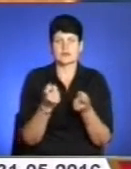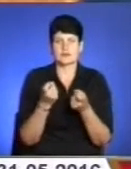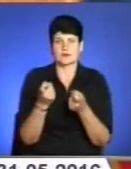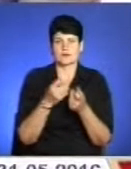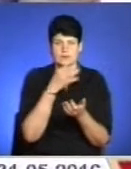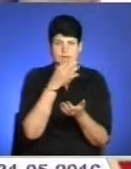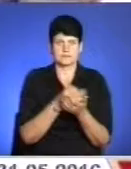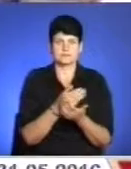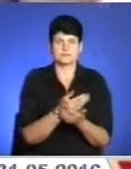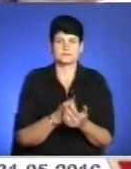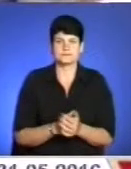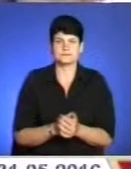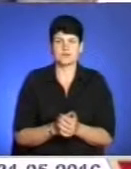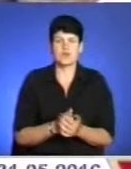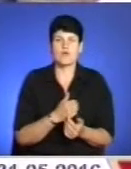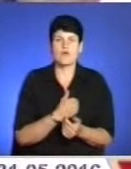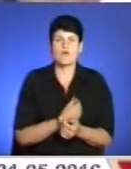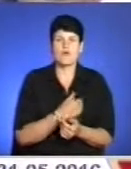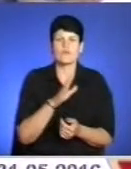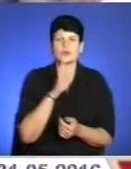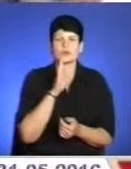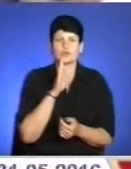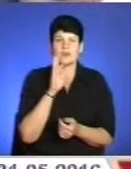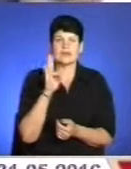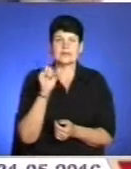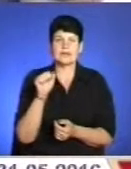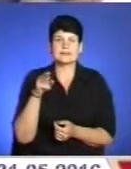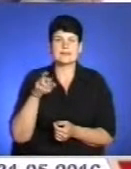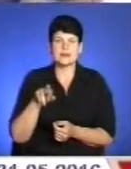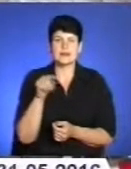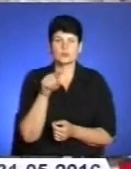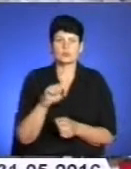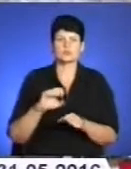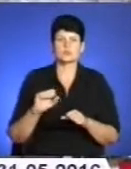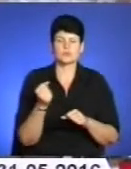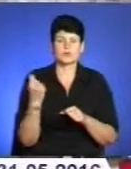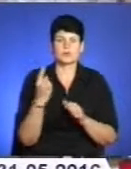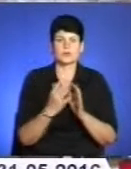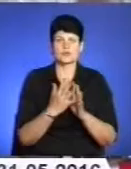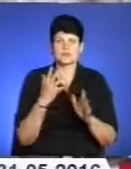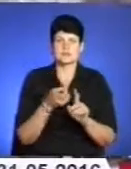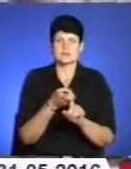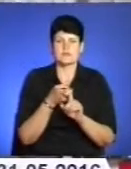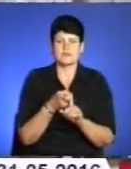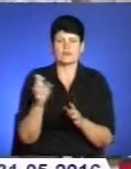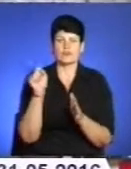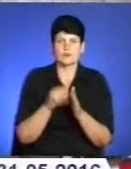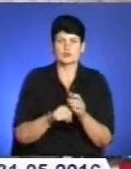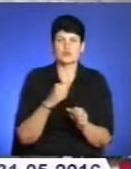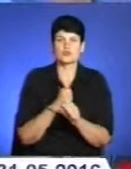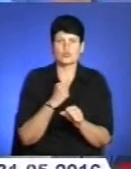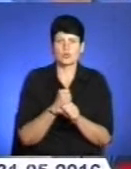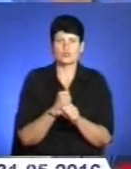відповідальності. Вдова Віталія Ващенка Наталія та його колеги в першу чергу пов'язують вбивство з роботою чоловіка у